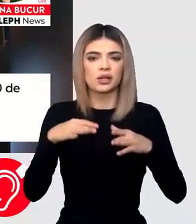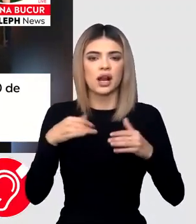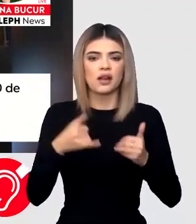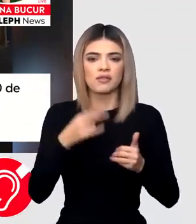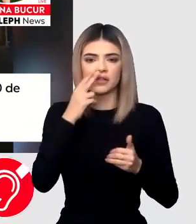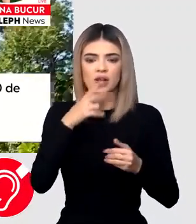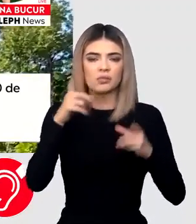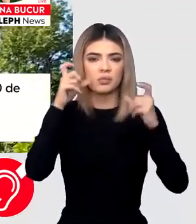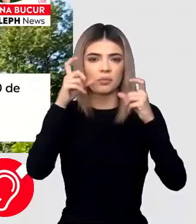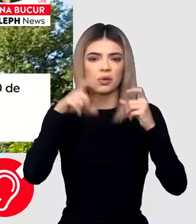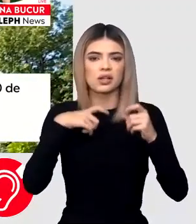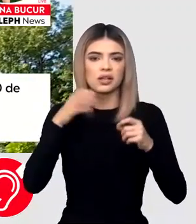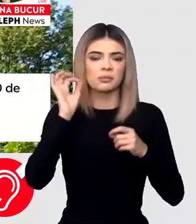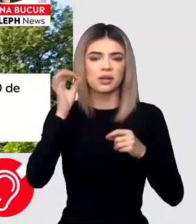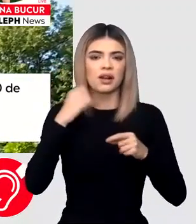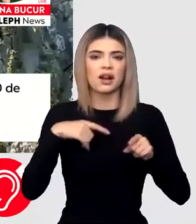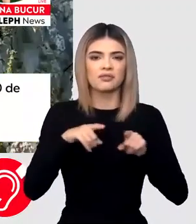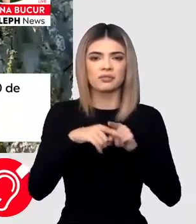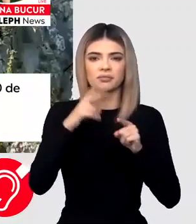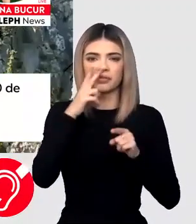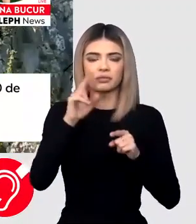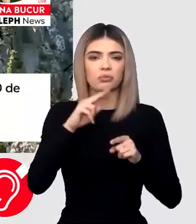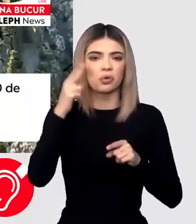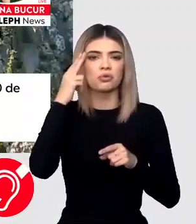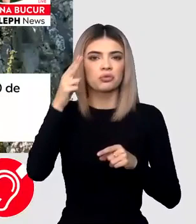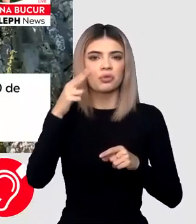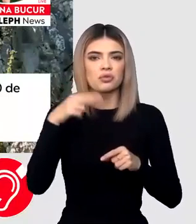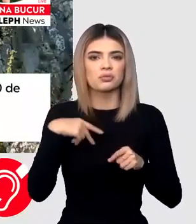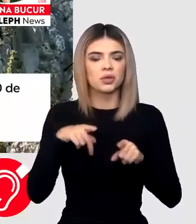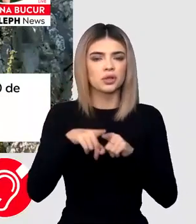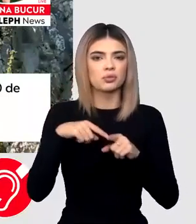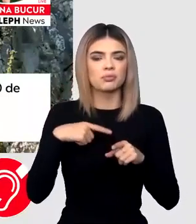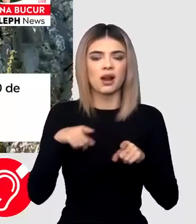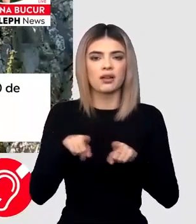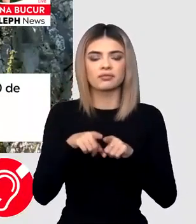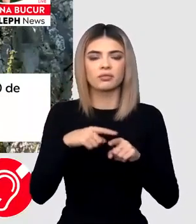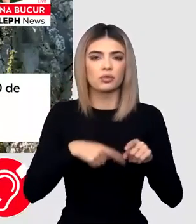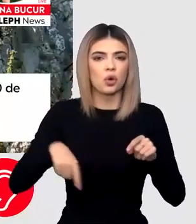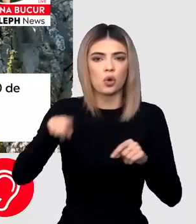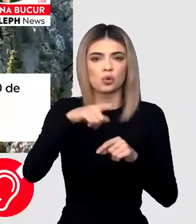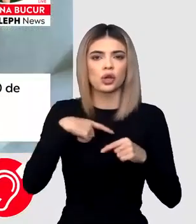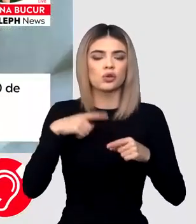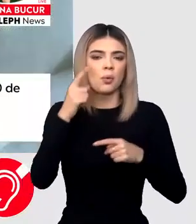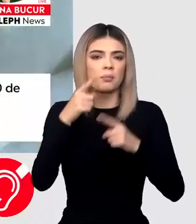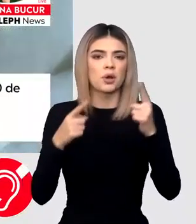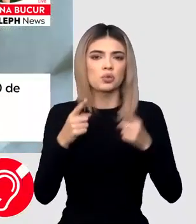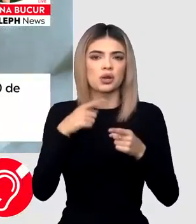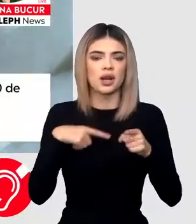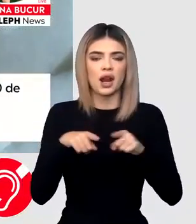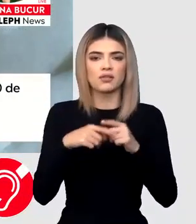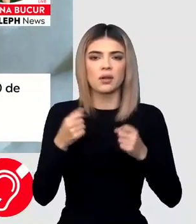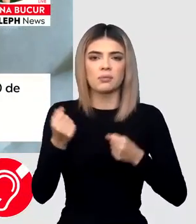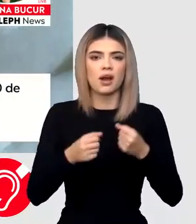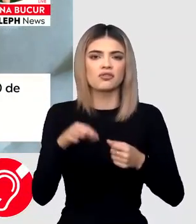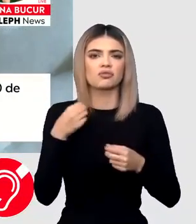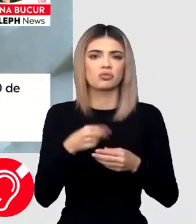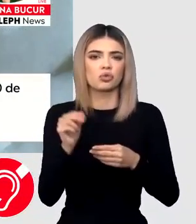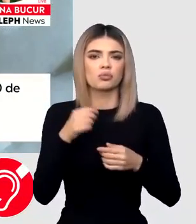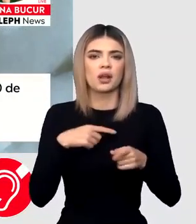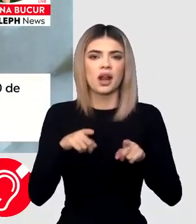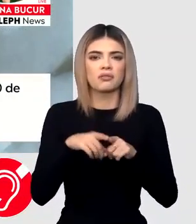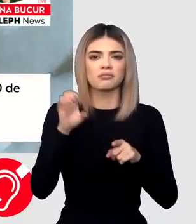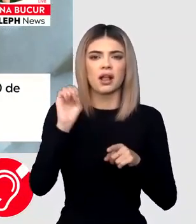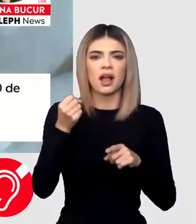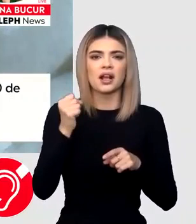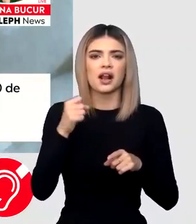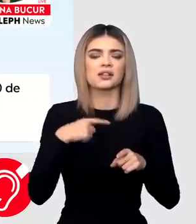Imaginea era spectaculoasă și dădea o senzație de necunoscut, pentru că acolo totul e înconjurat de pădure. Mai multe mașini scumpe, E